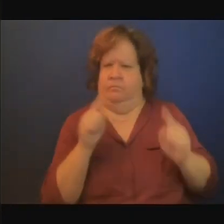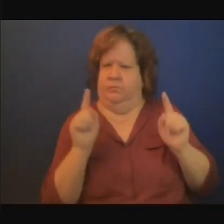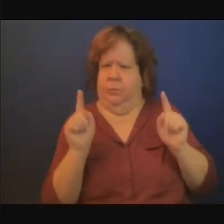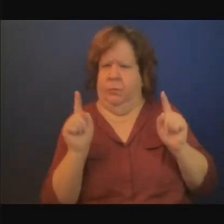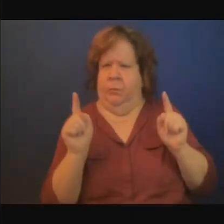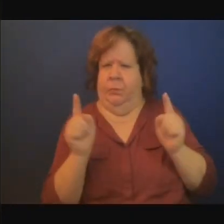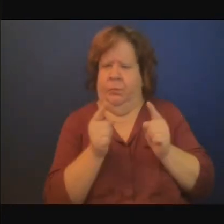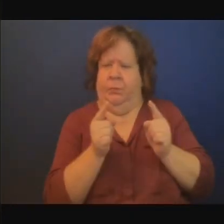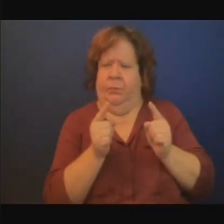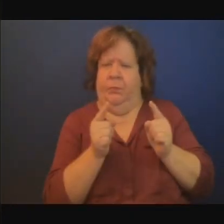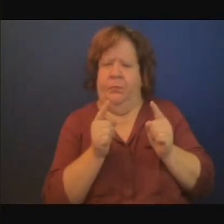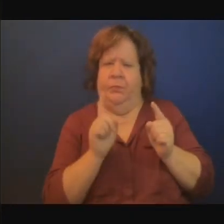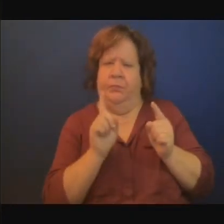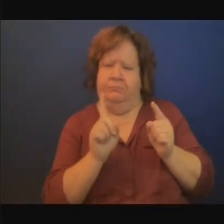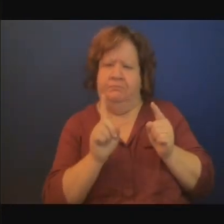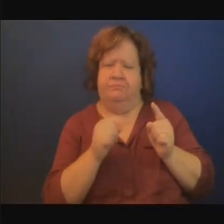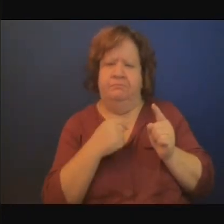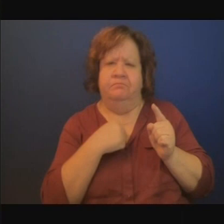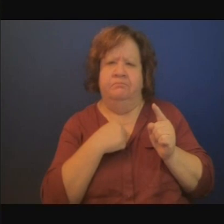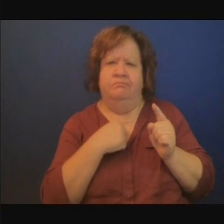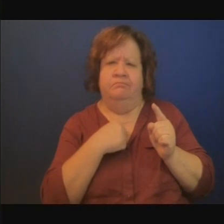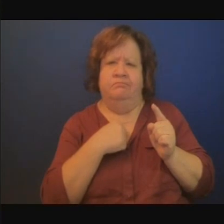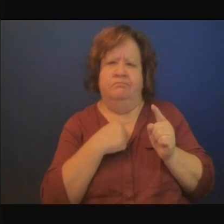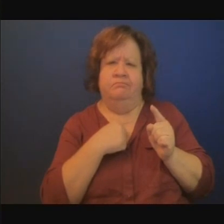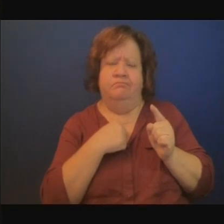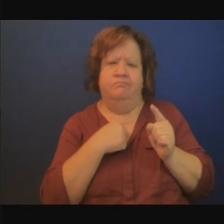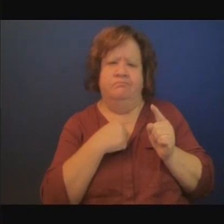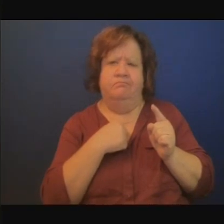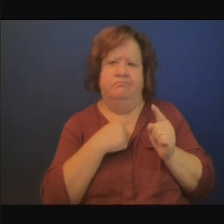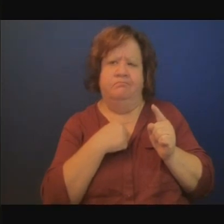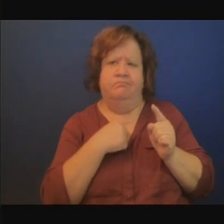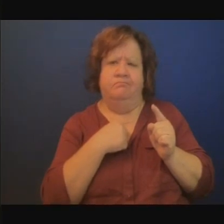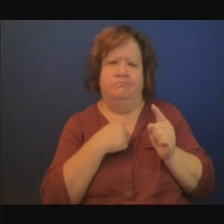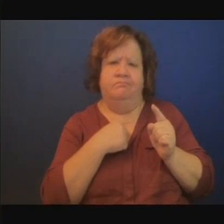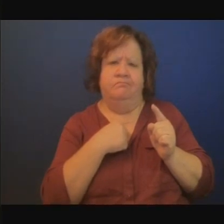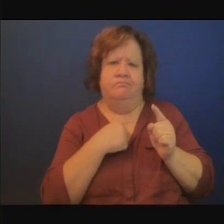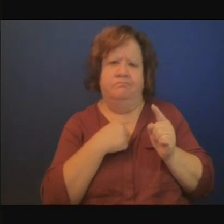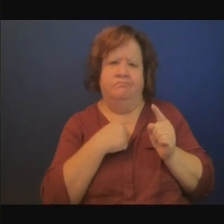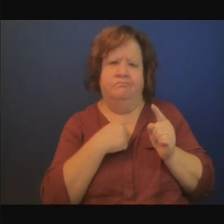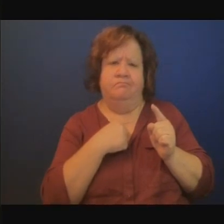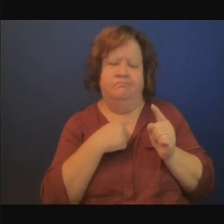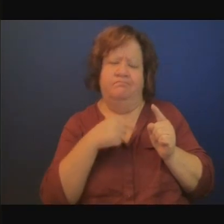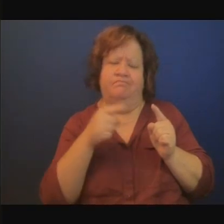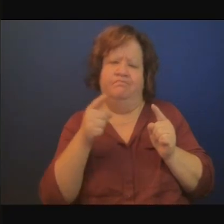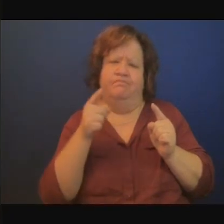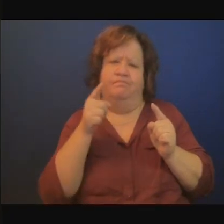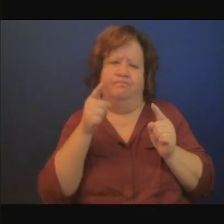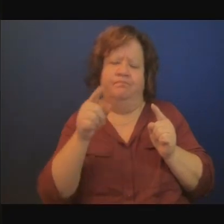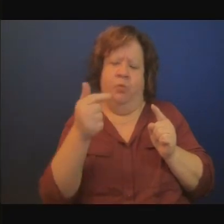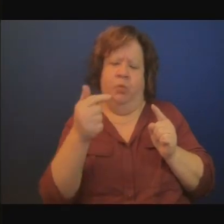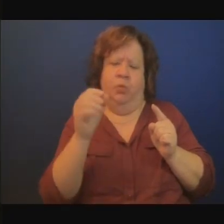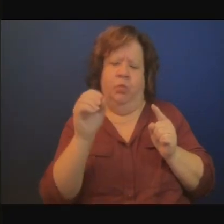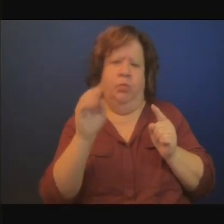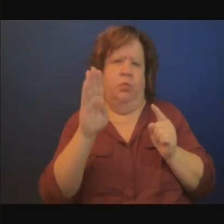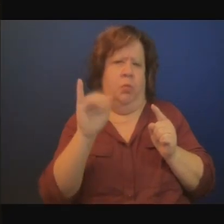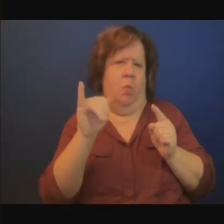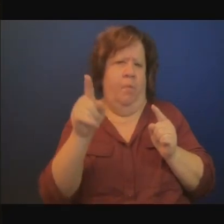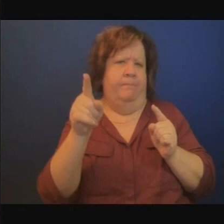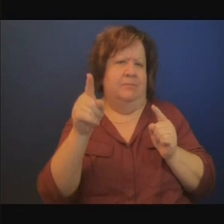en répondant aux questions posées par Tobi par Cody